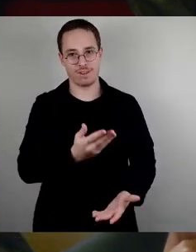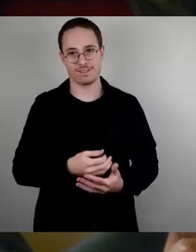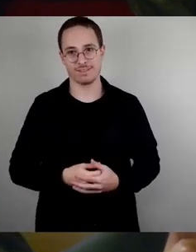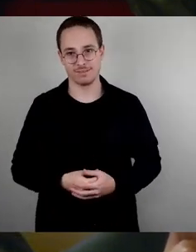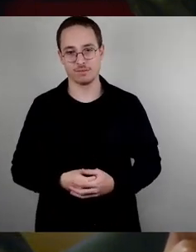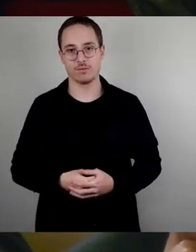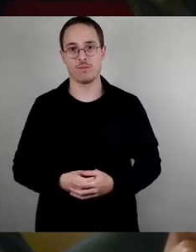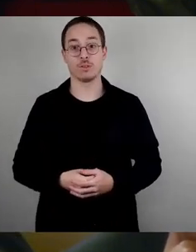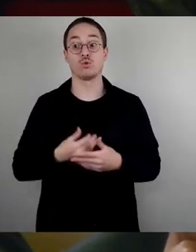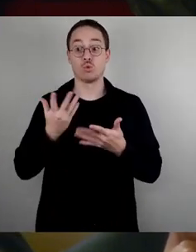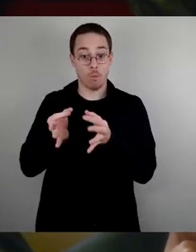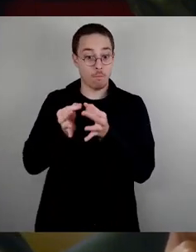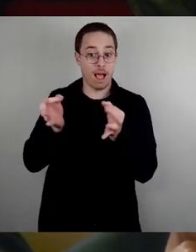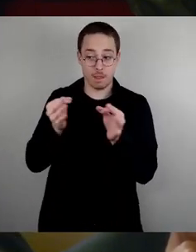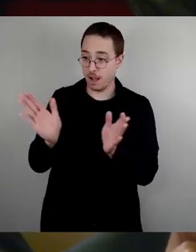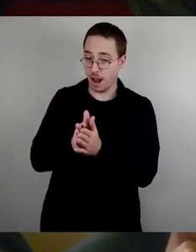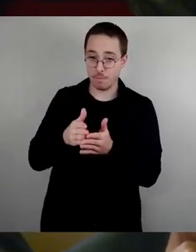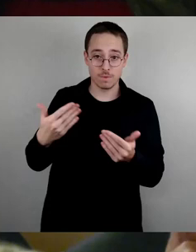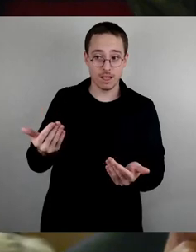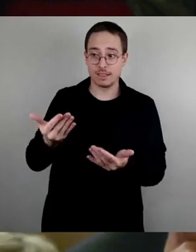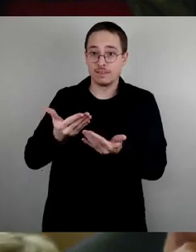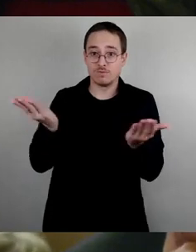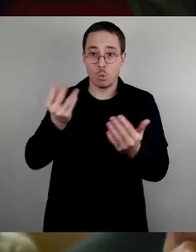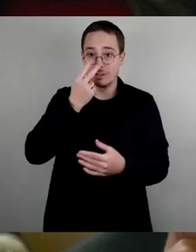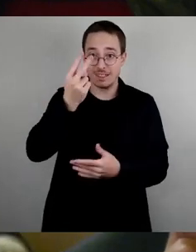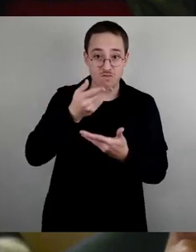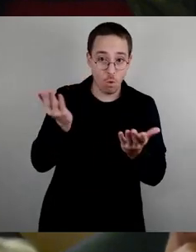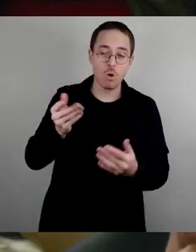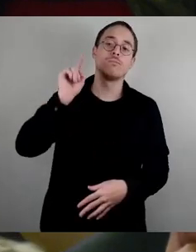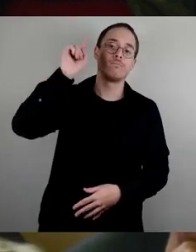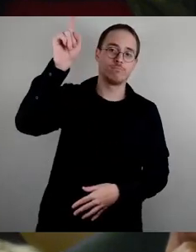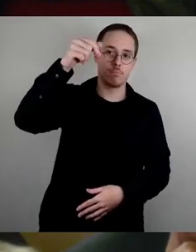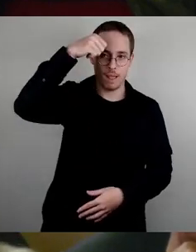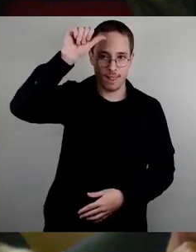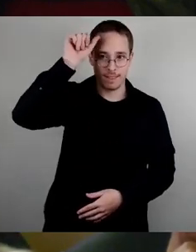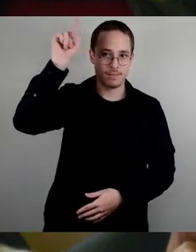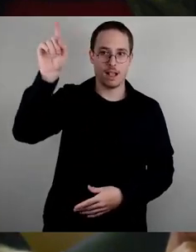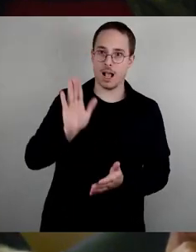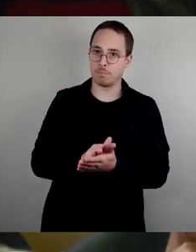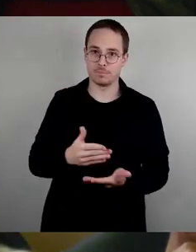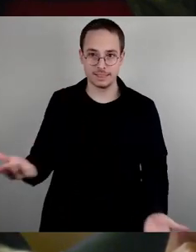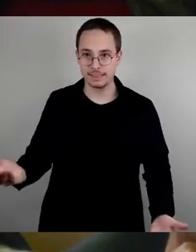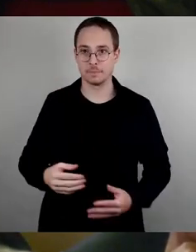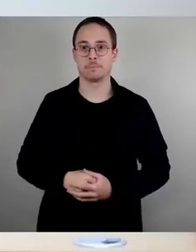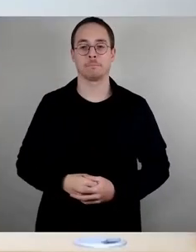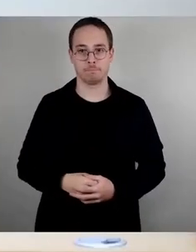und dem Einfluss auf den dortigen Wohnungsmarkt eben, dass es nicht funktioniert, nachvollziehen. Danke.